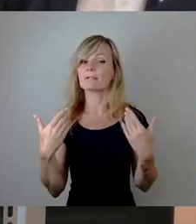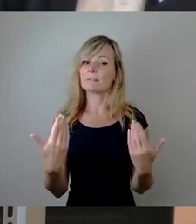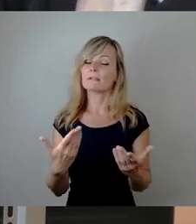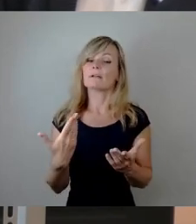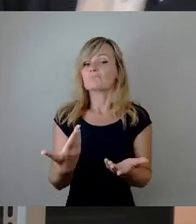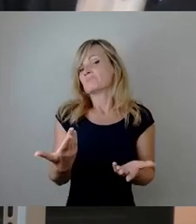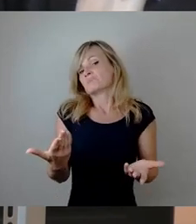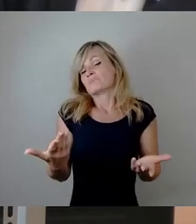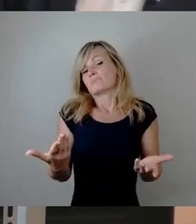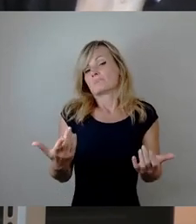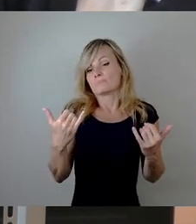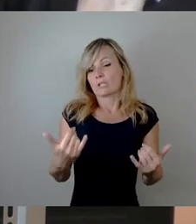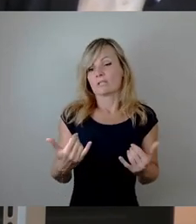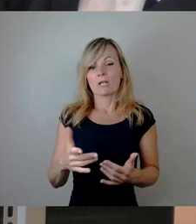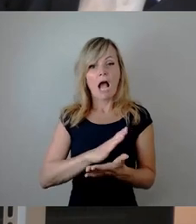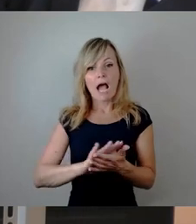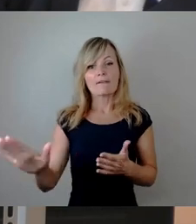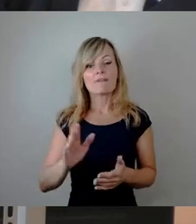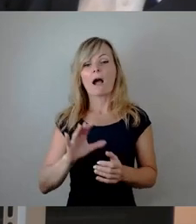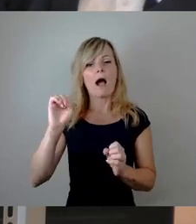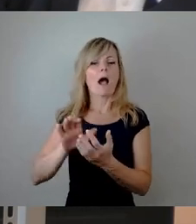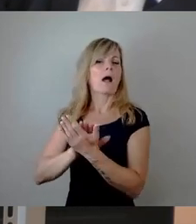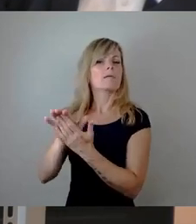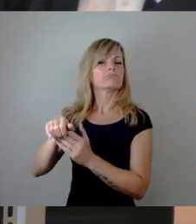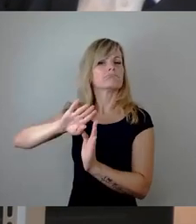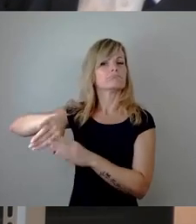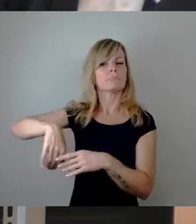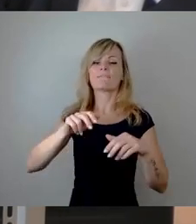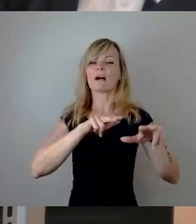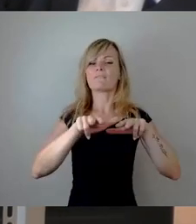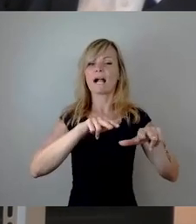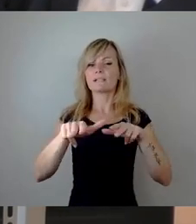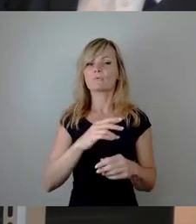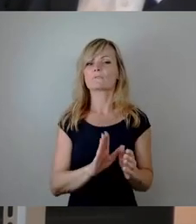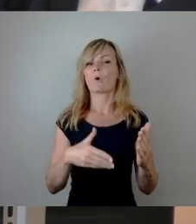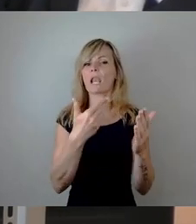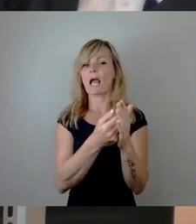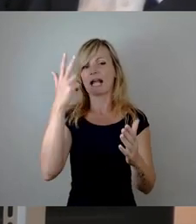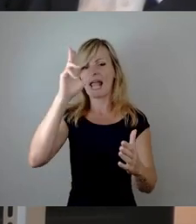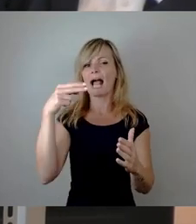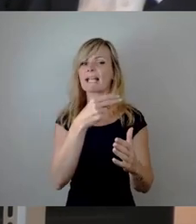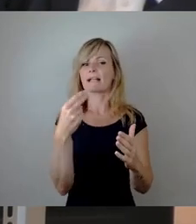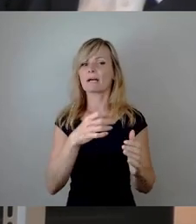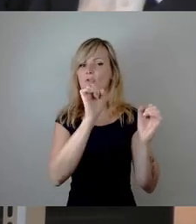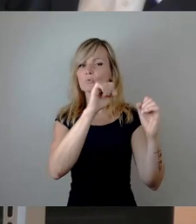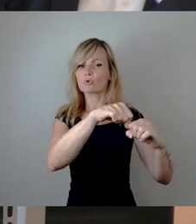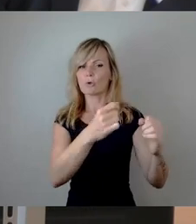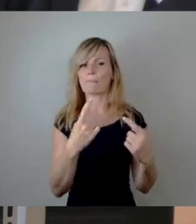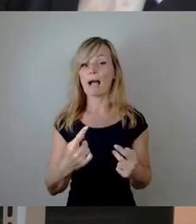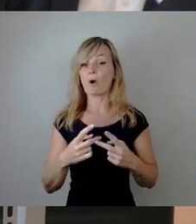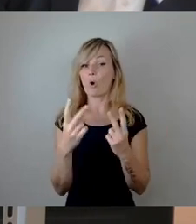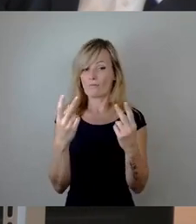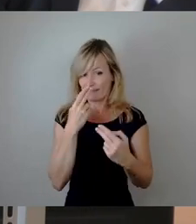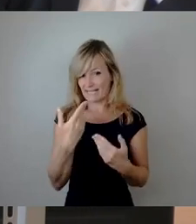hier alles übergehen und einfach der Verwaltungsvorlage von Herrn Hilbert auch zustimmen, aber offenkundig geht das nicht. Und ich bin Frau Arnert wirklich